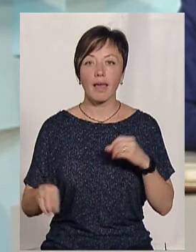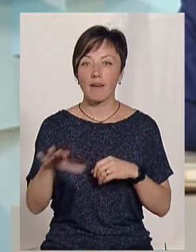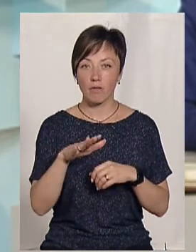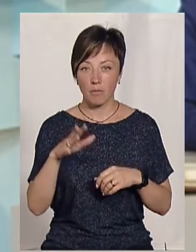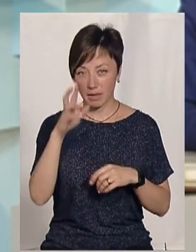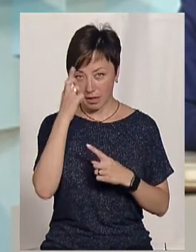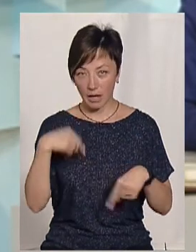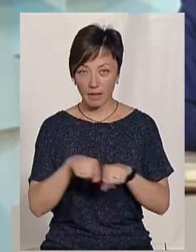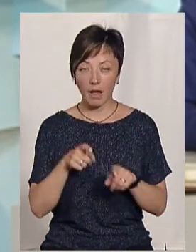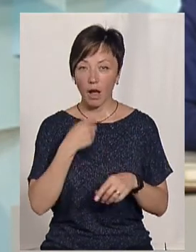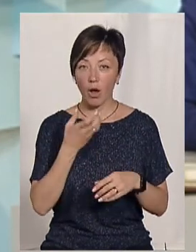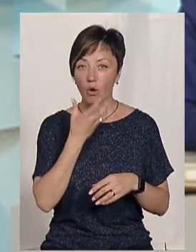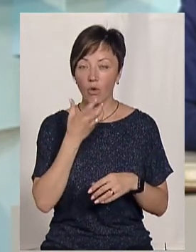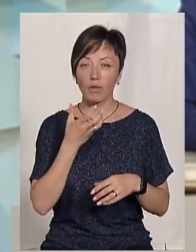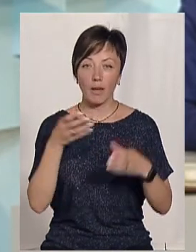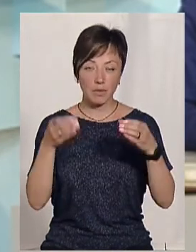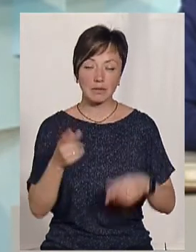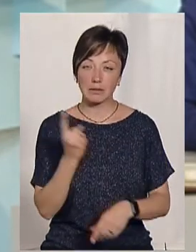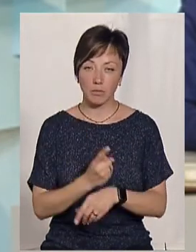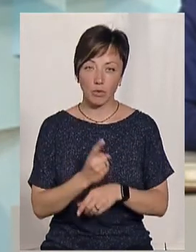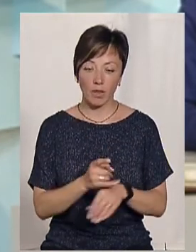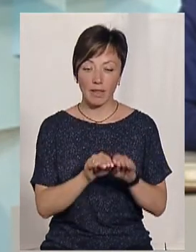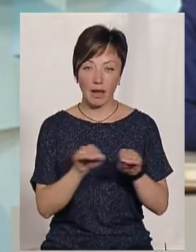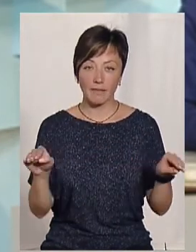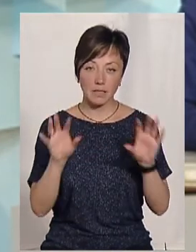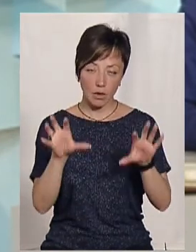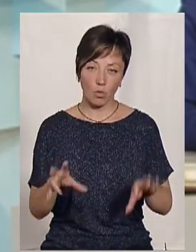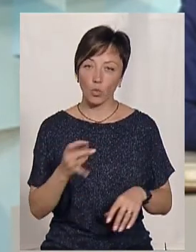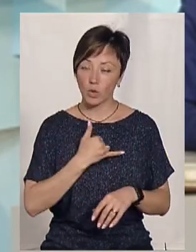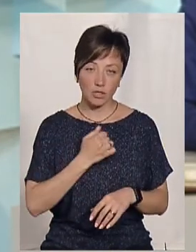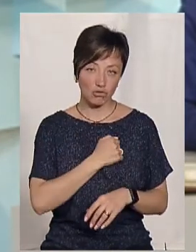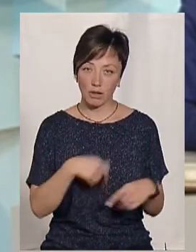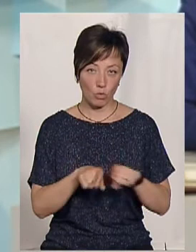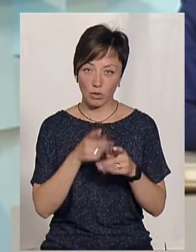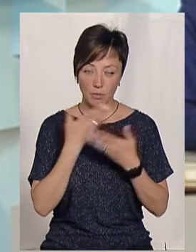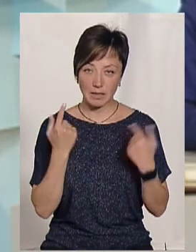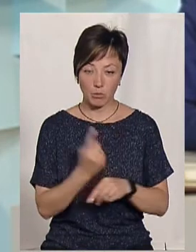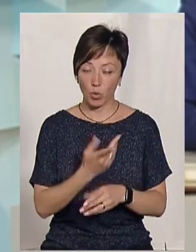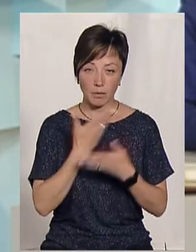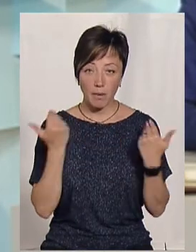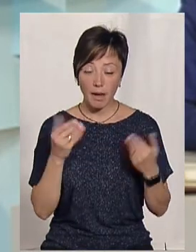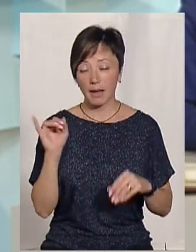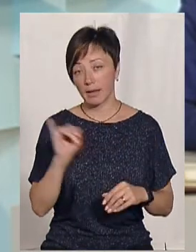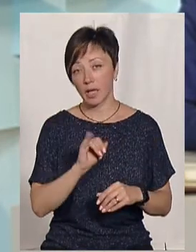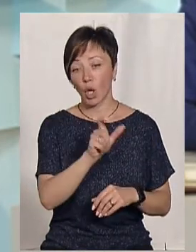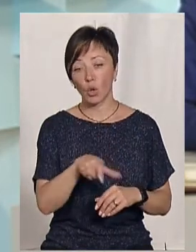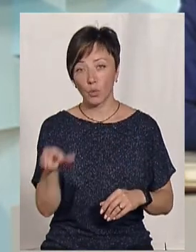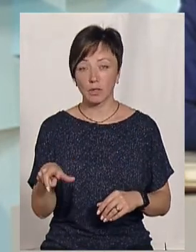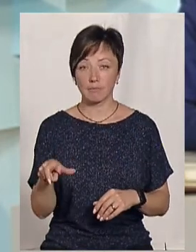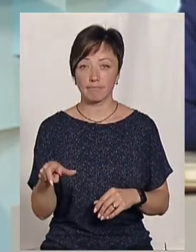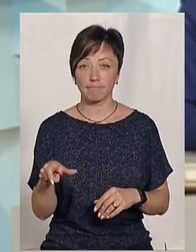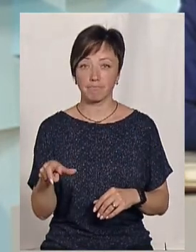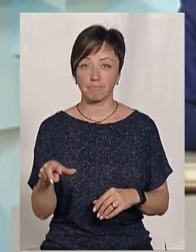заборонено, в принципі, на рівні законодавства. У нас такого немає, на жаль. Таких заборон немає, і люди,